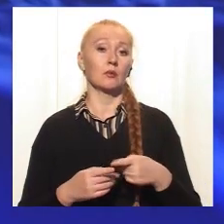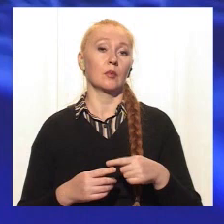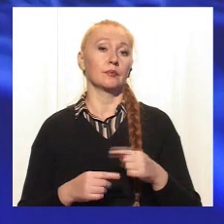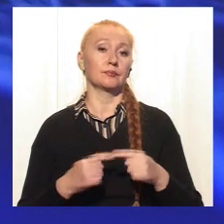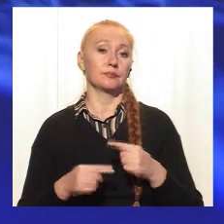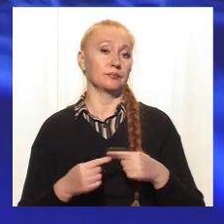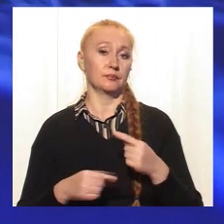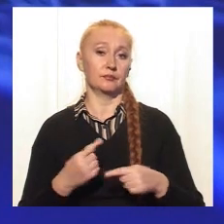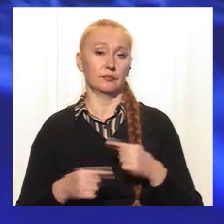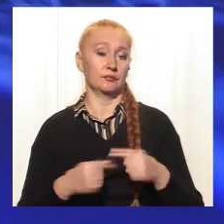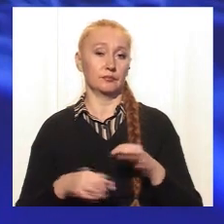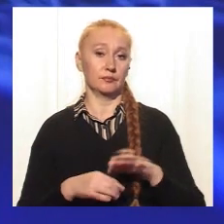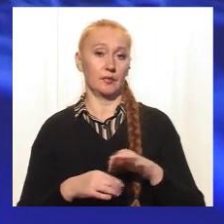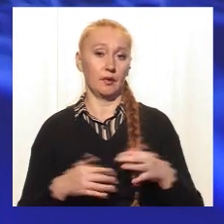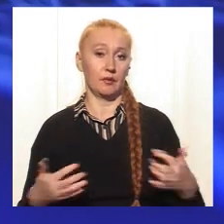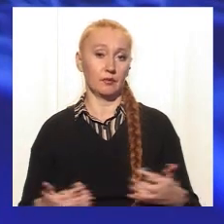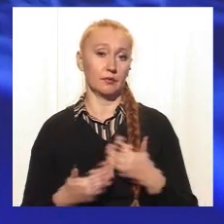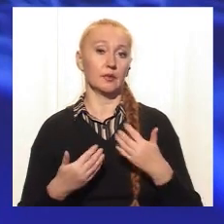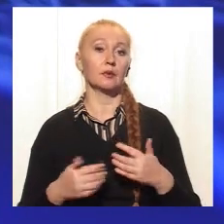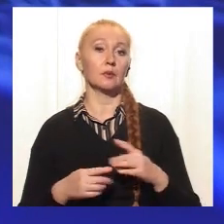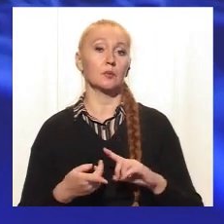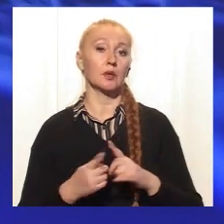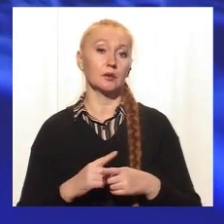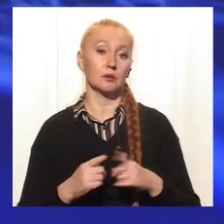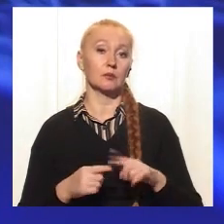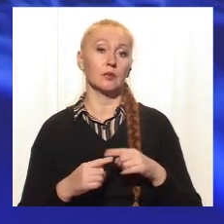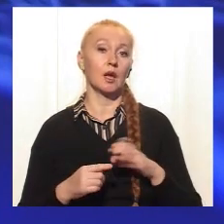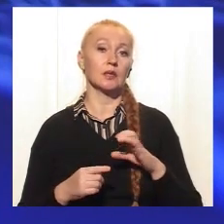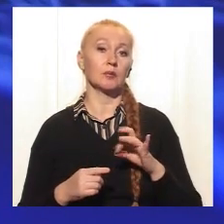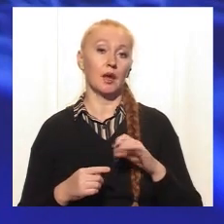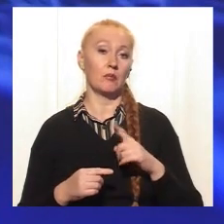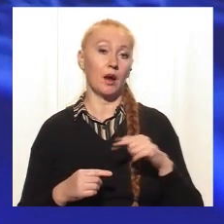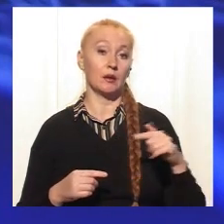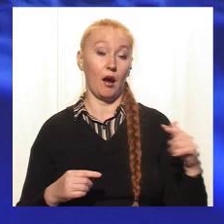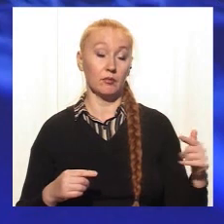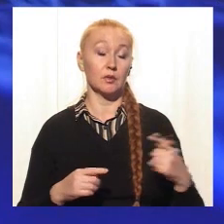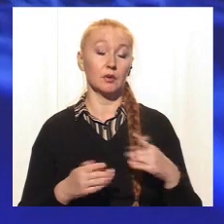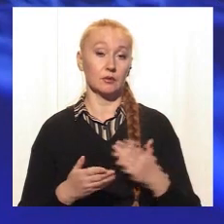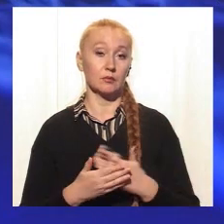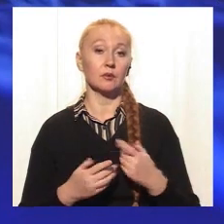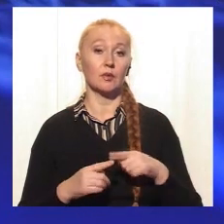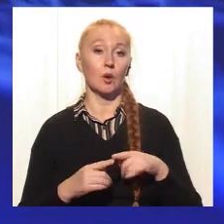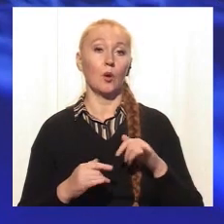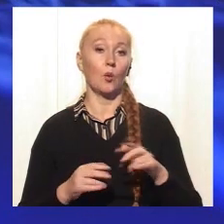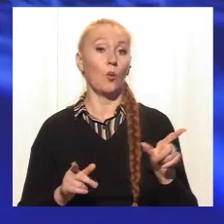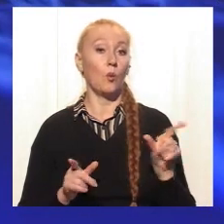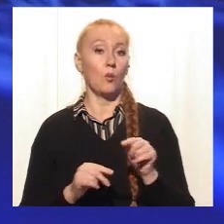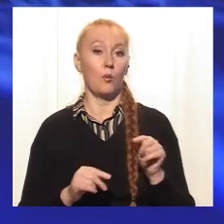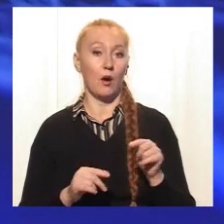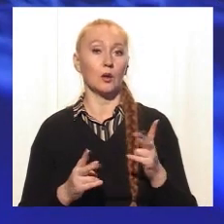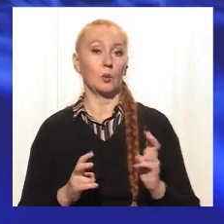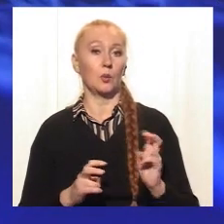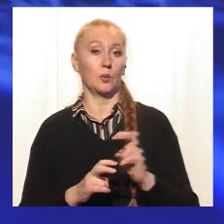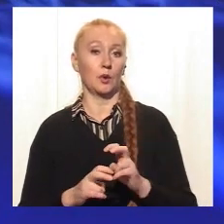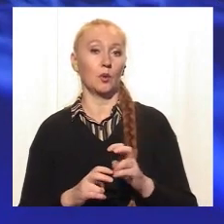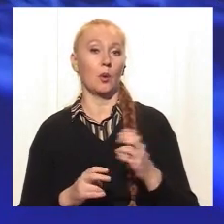воспалітельними заболіваннями. Змінення потім в спермограмі ми дуже часто знаходимо вже у пар, которые потім